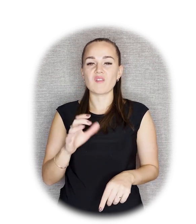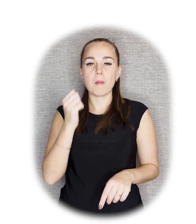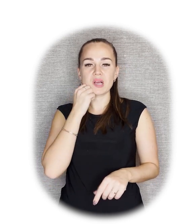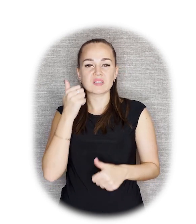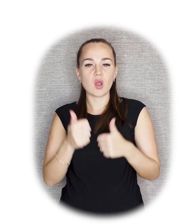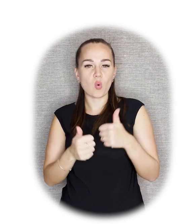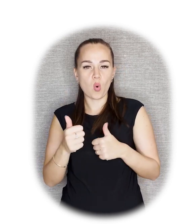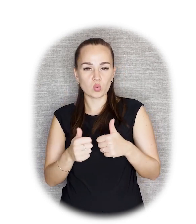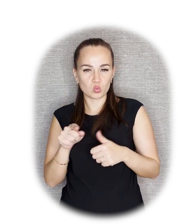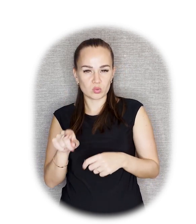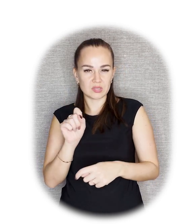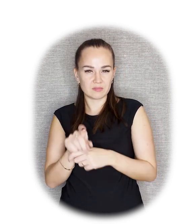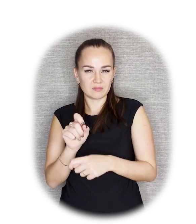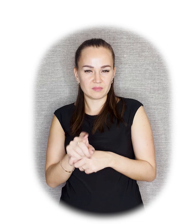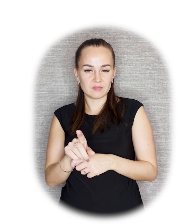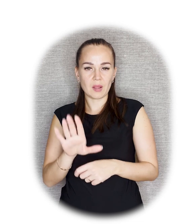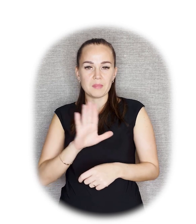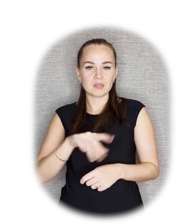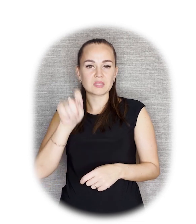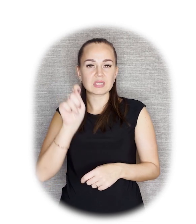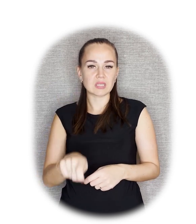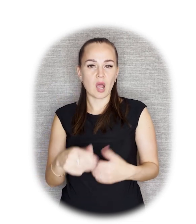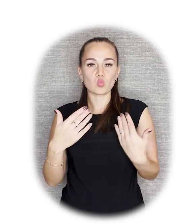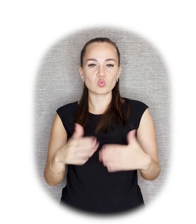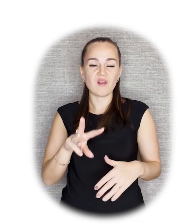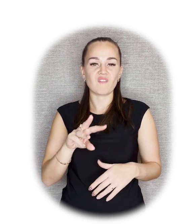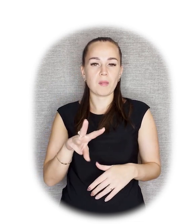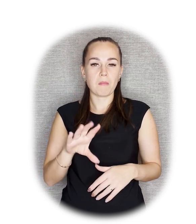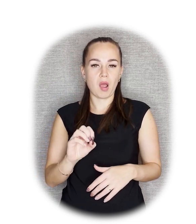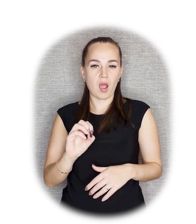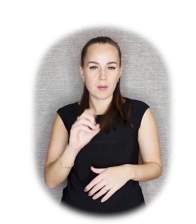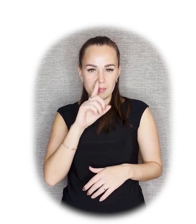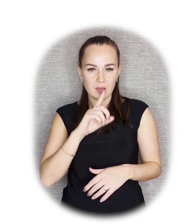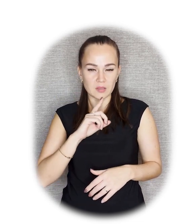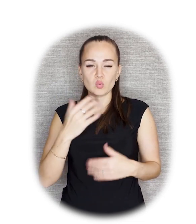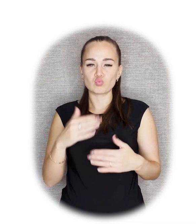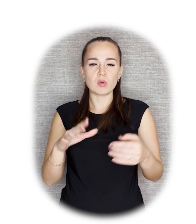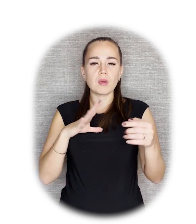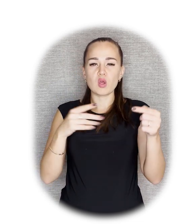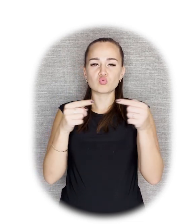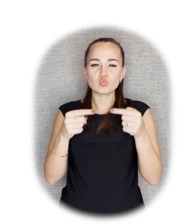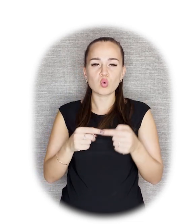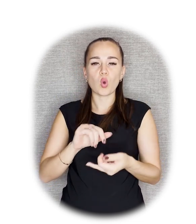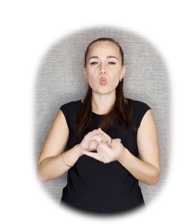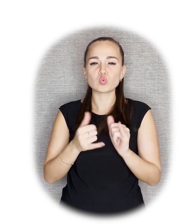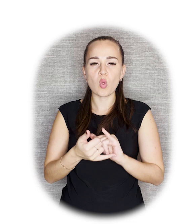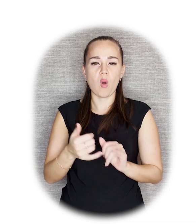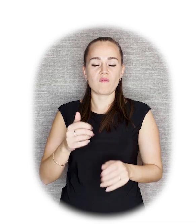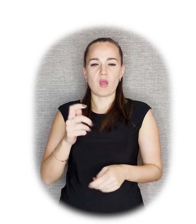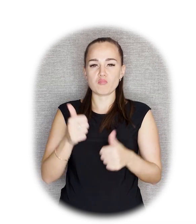«Заказ» стартовал уже в мае. Были очень четко прописаны условия конкурса.